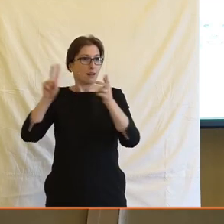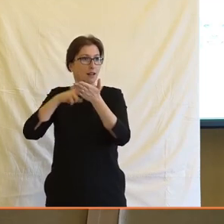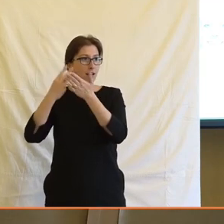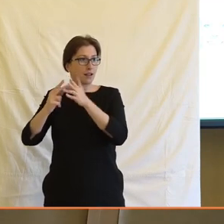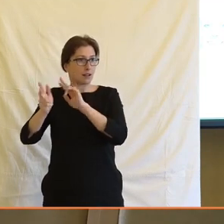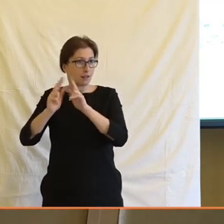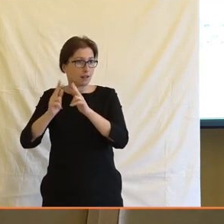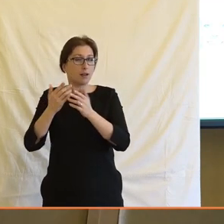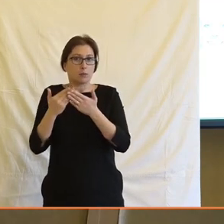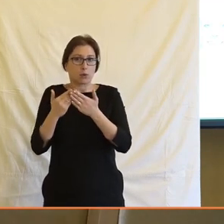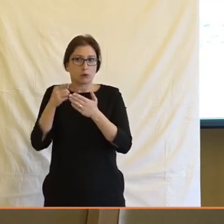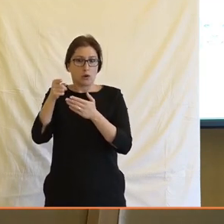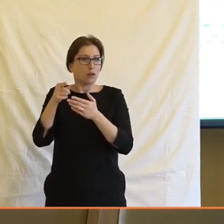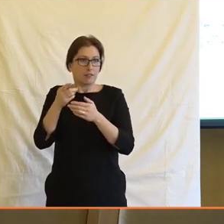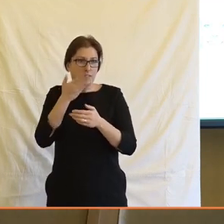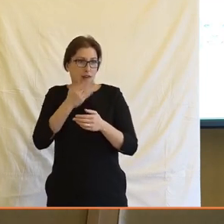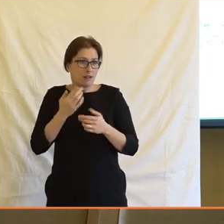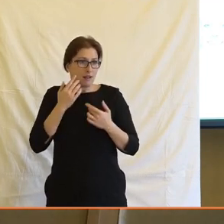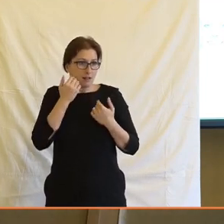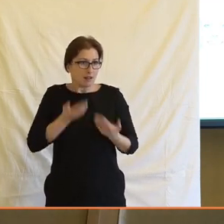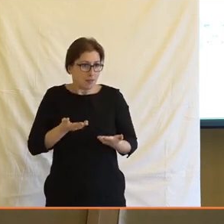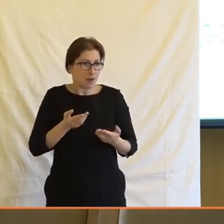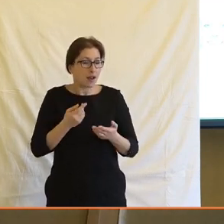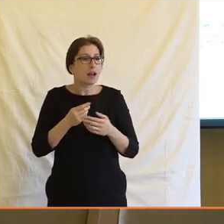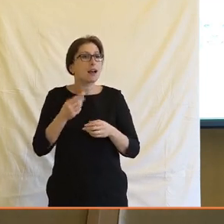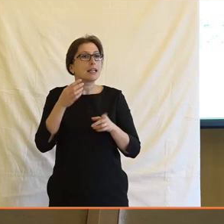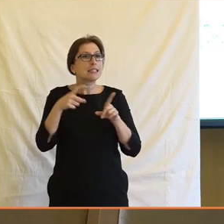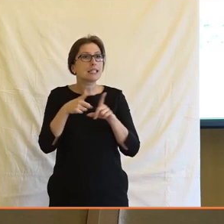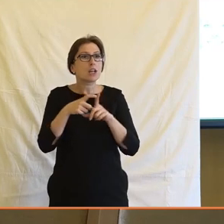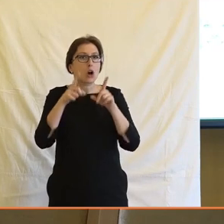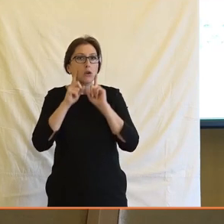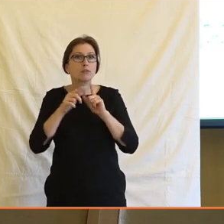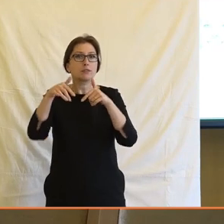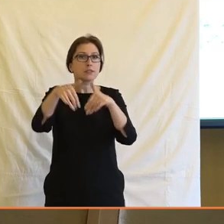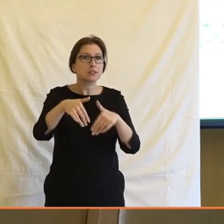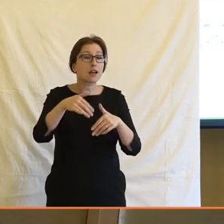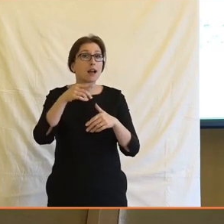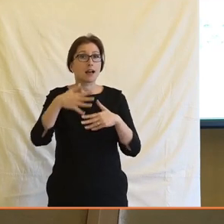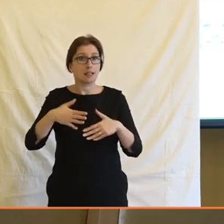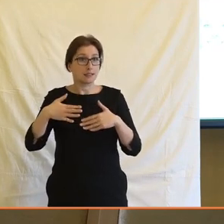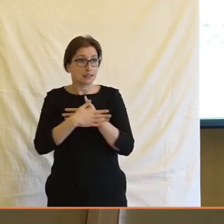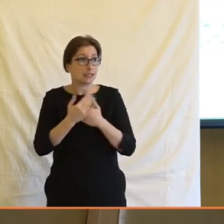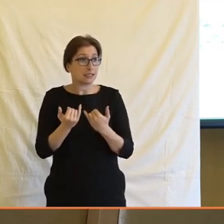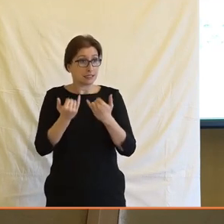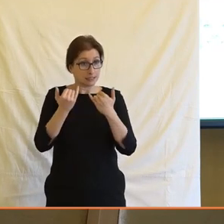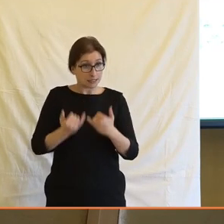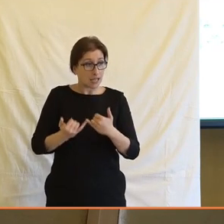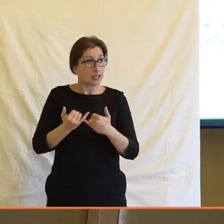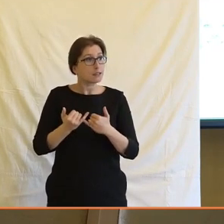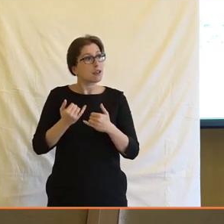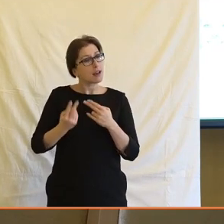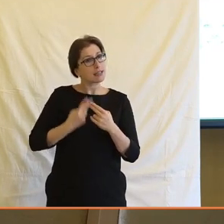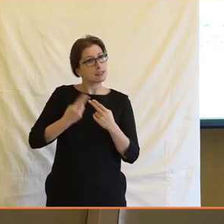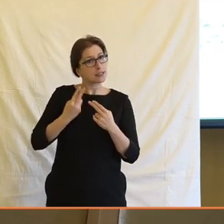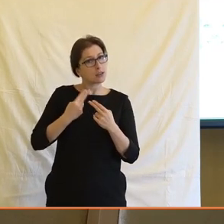panelistky, proto jsem koukala, jestli tady je Dity Horochovské, jestli podle ní reflektují současná média reálná